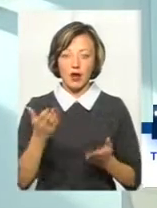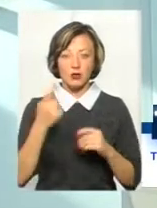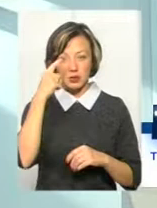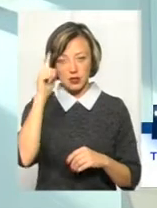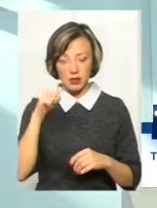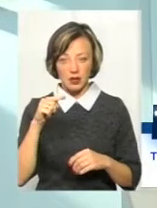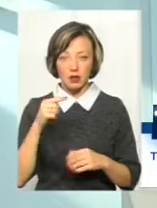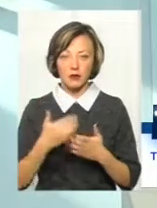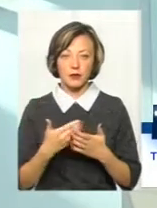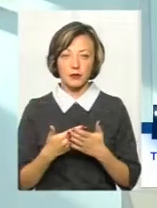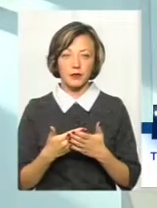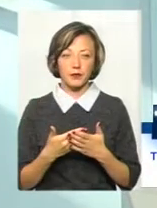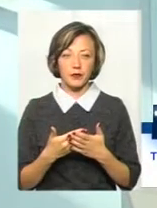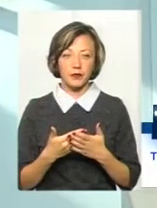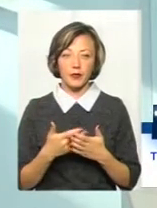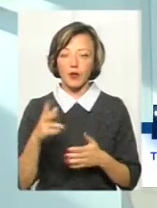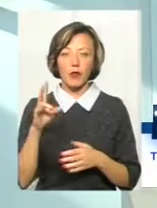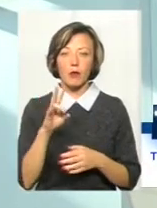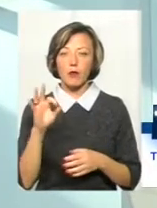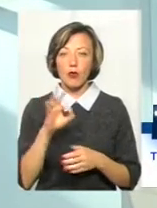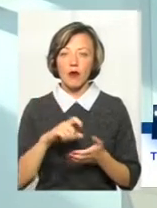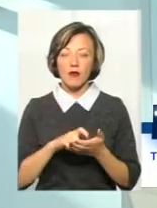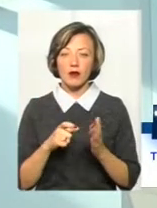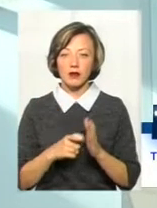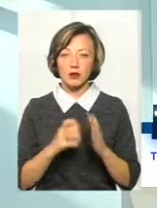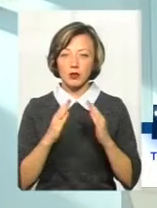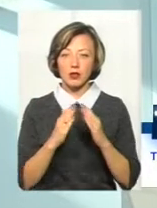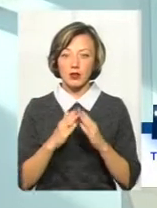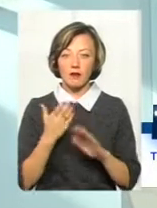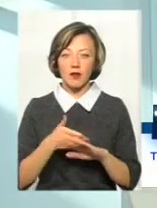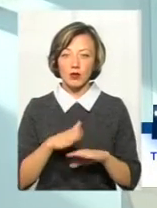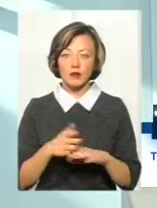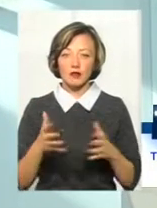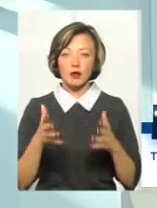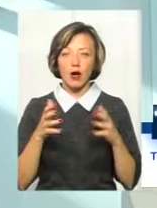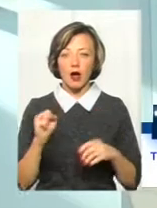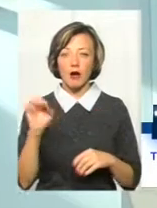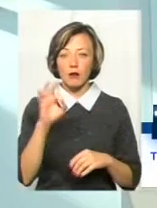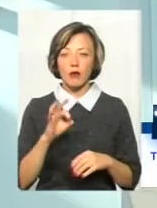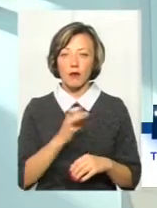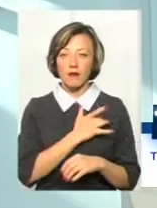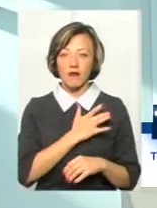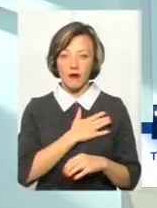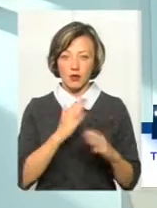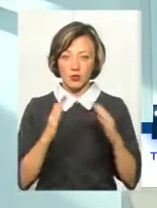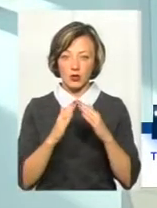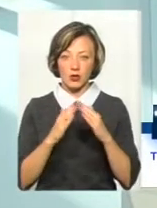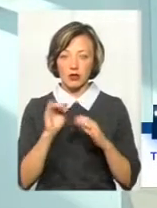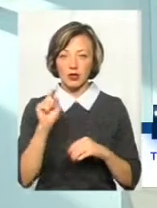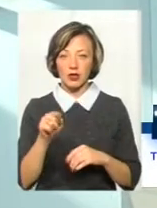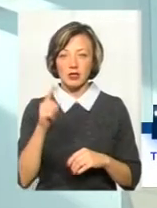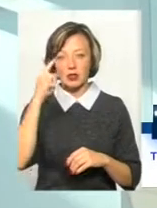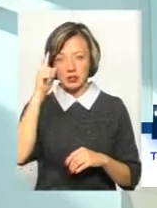якщо ми будемо говорити не про квартирний будинок, там тяжко встановити, хто, проживає, а про приватний будинок. І